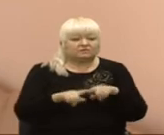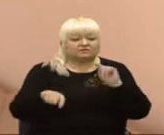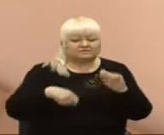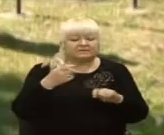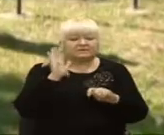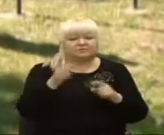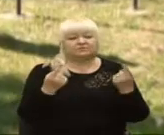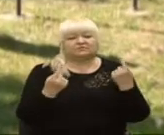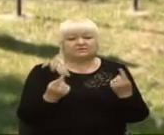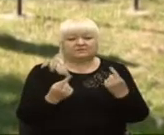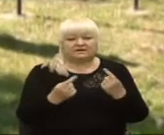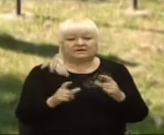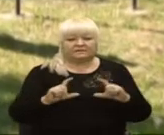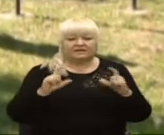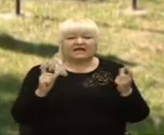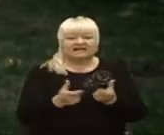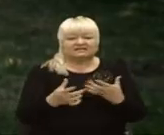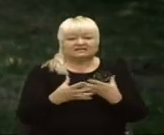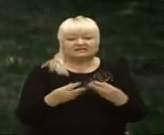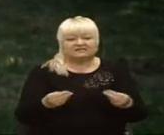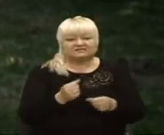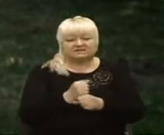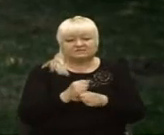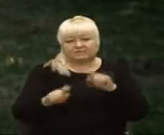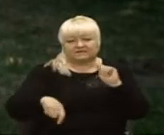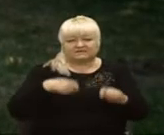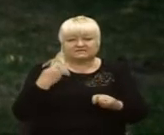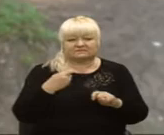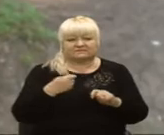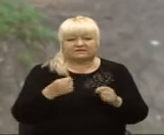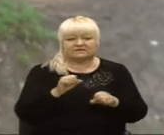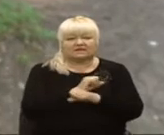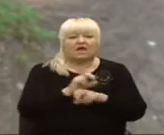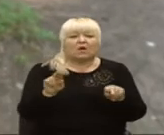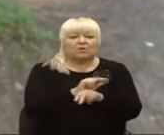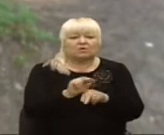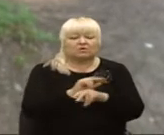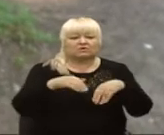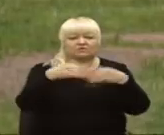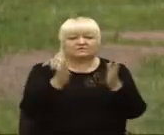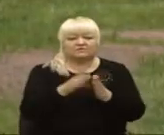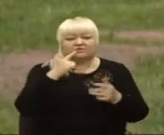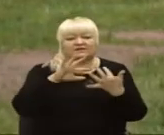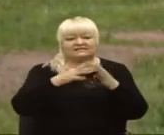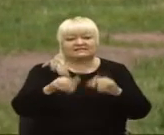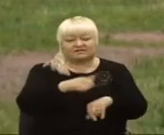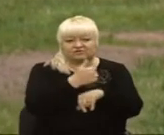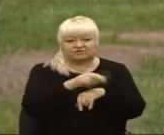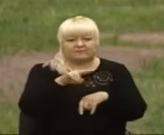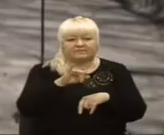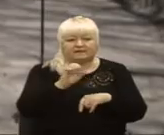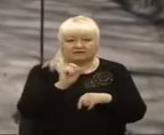будуть немалі. Карантинна весна принесла збитки і курорту загалом, каже селищний голова Східниці Іван Піляк.